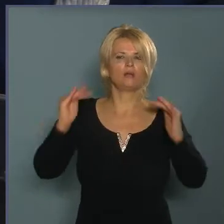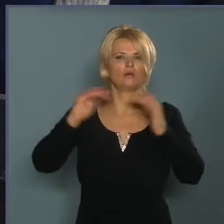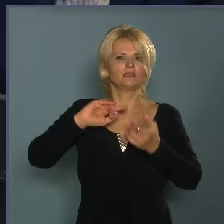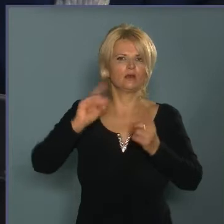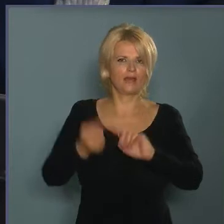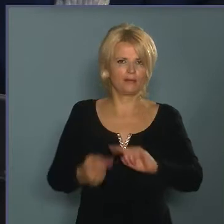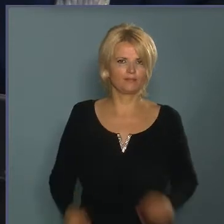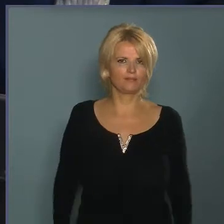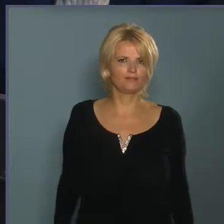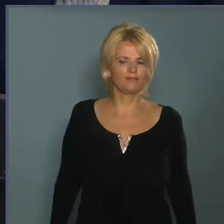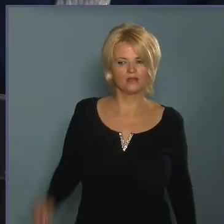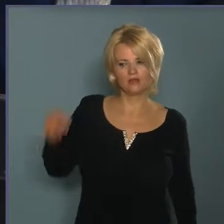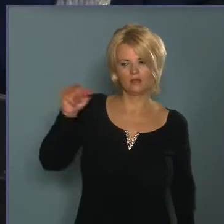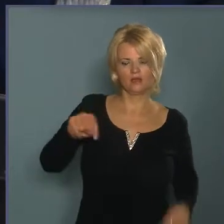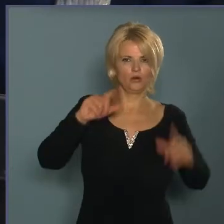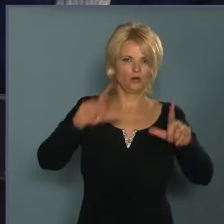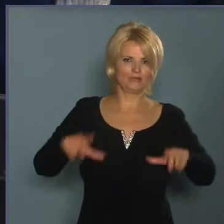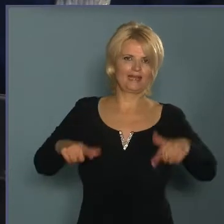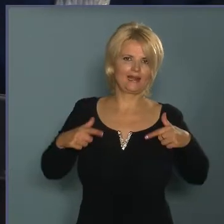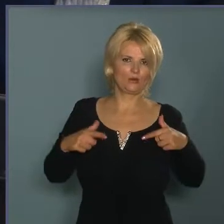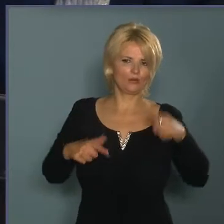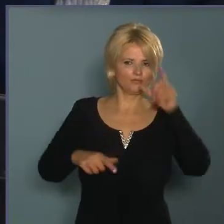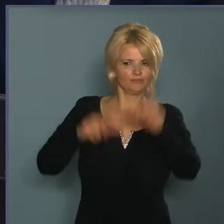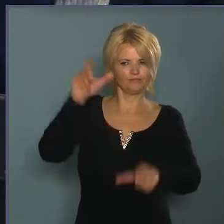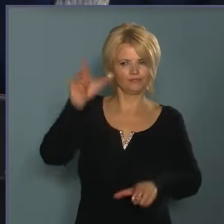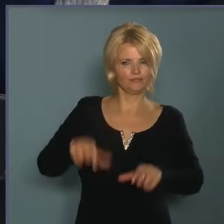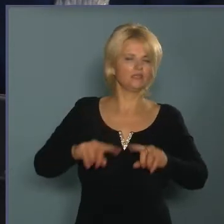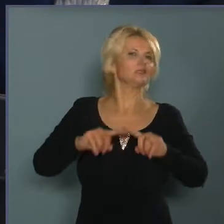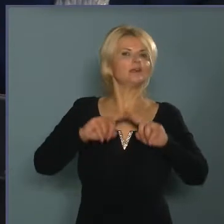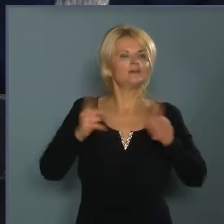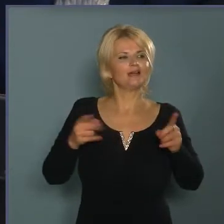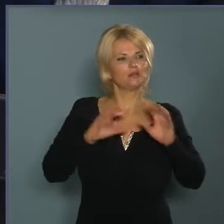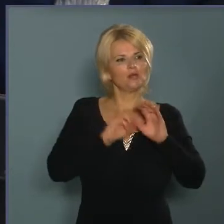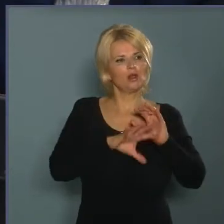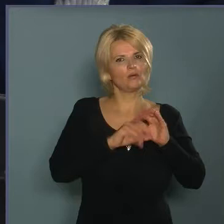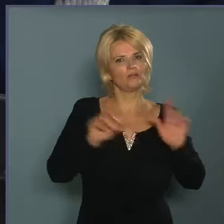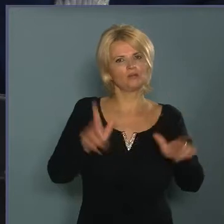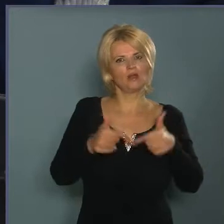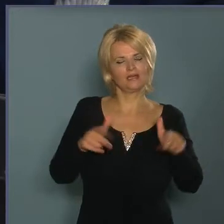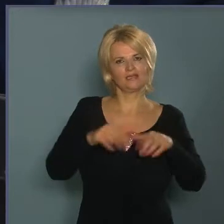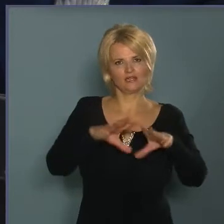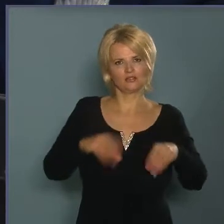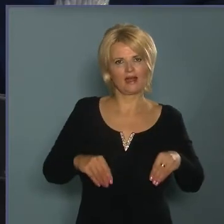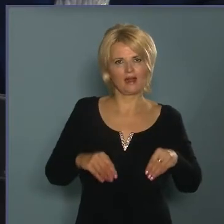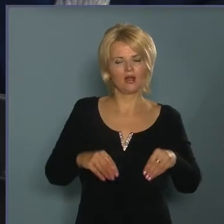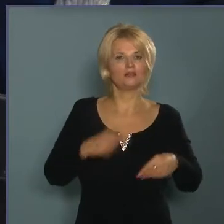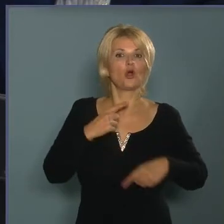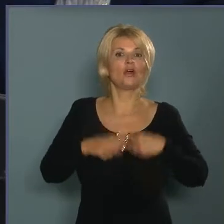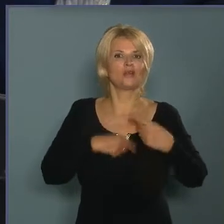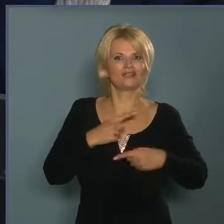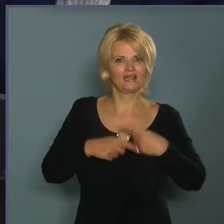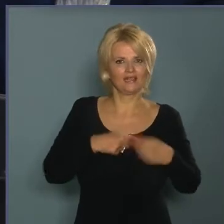tevékenység, hogy az ott élők közül akár máshol lontlantást vállalnak, hagyatékfelszámolást vállalnak,